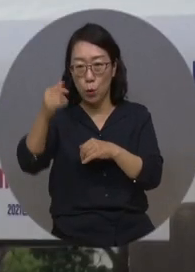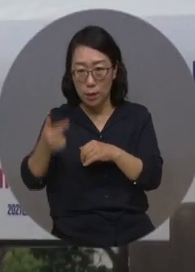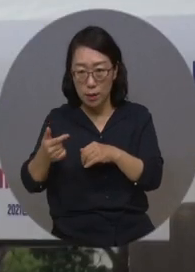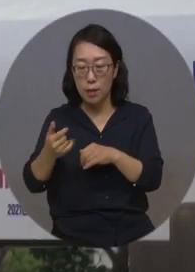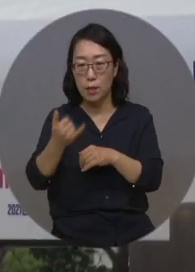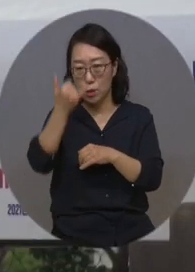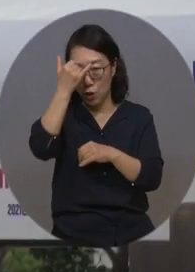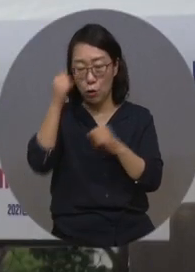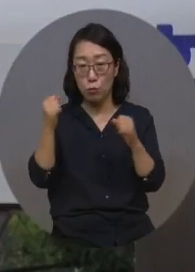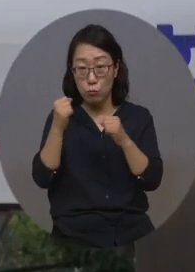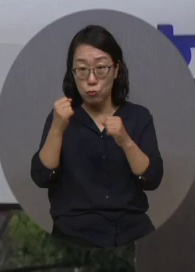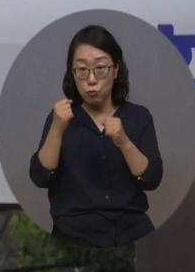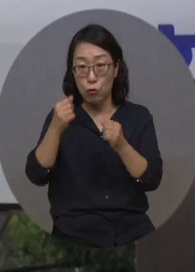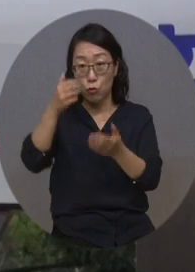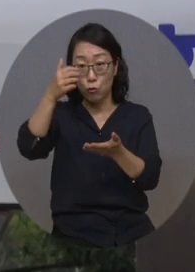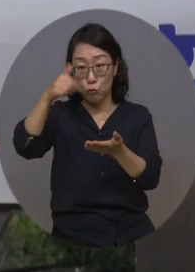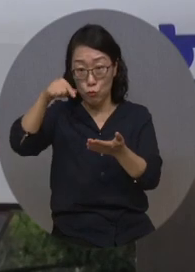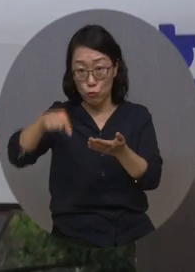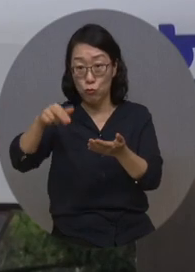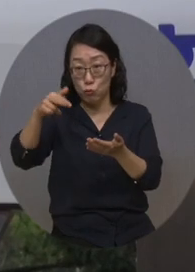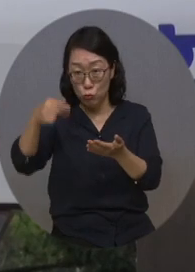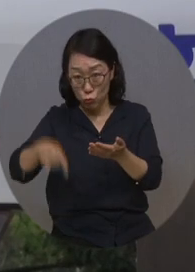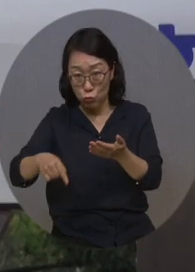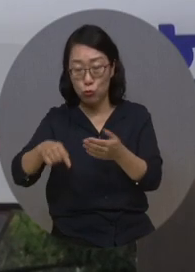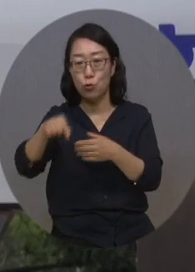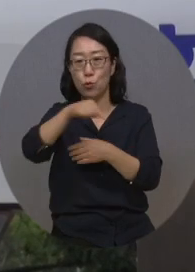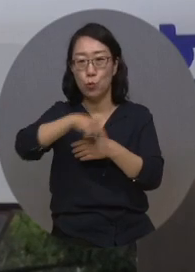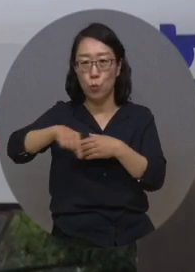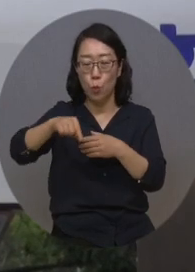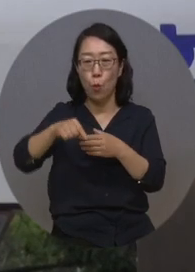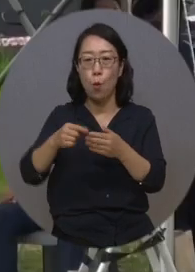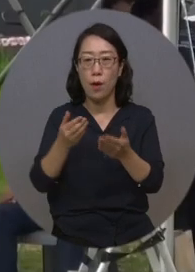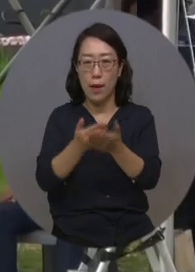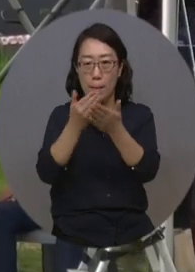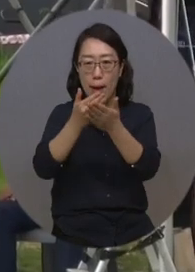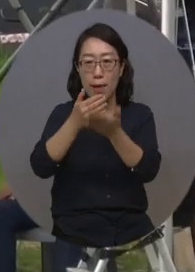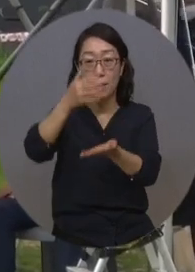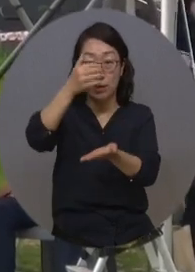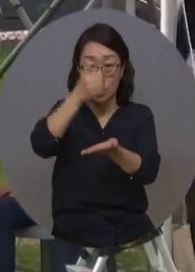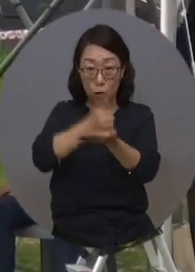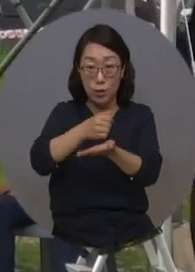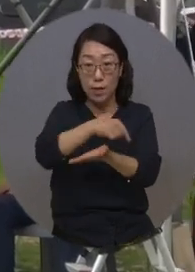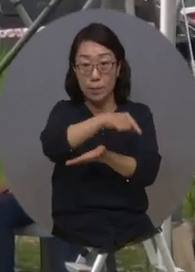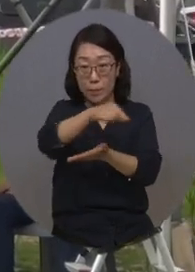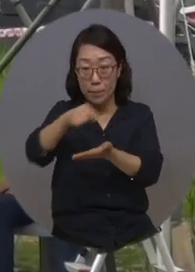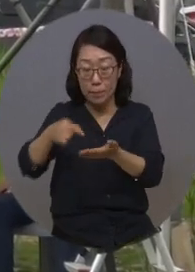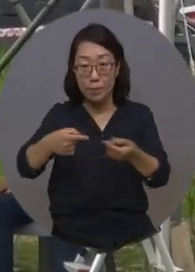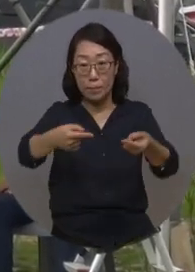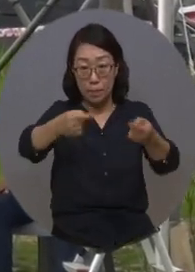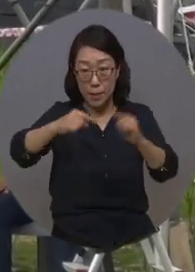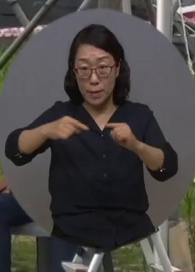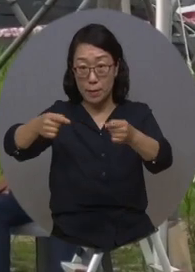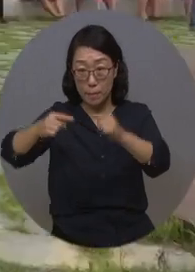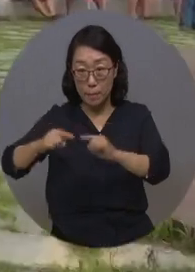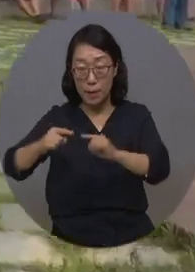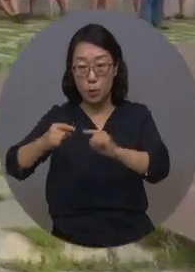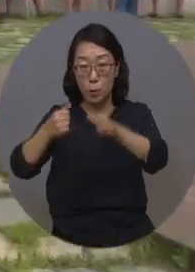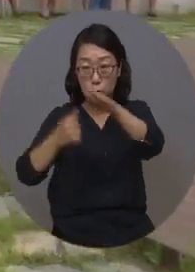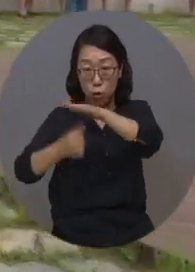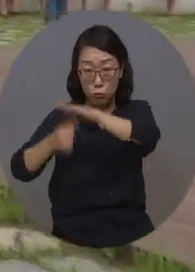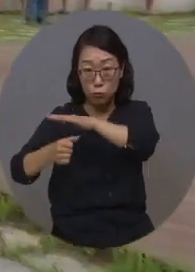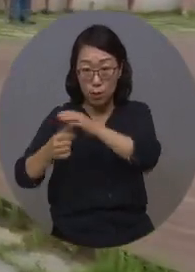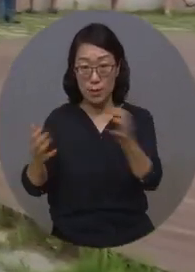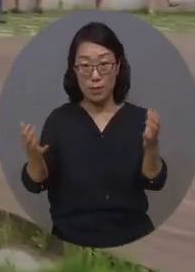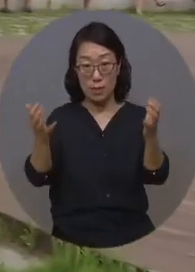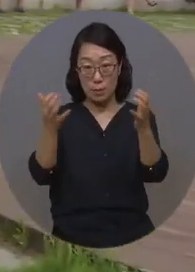전북 부안군수, 양충모 새만금 개발청장을 비롯해 대회 관계자와 선수단, 가족 등이 참석한